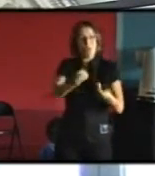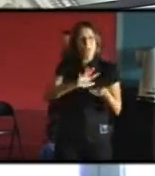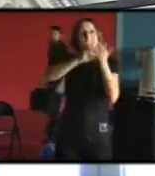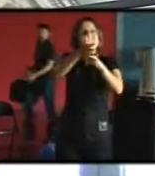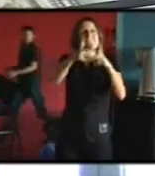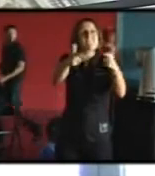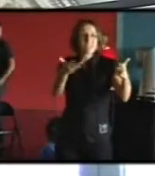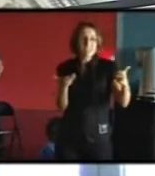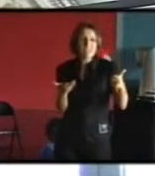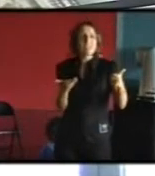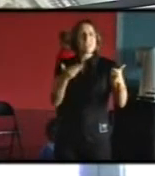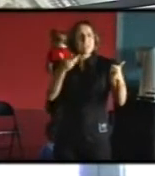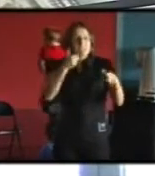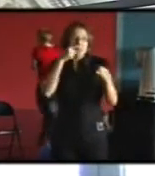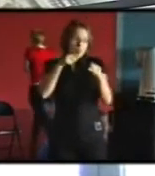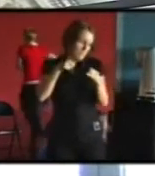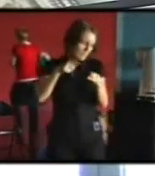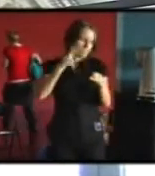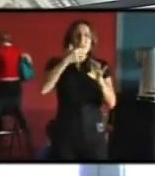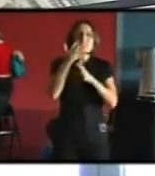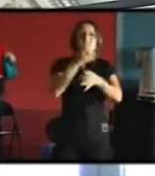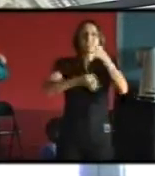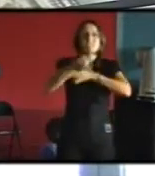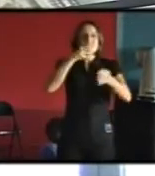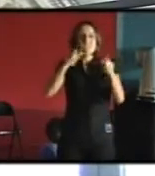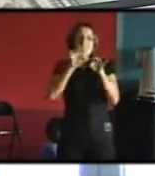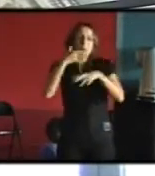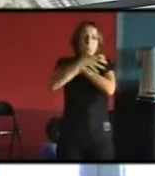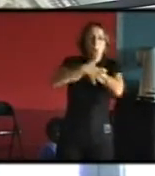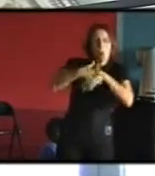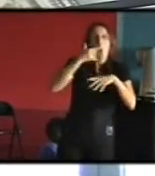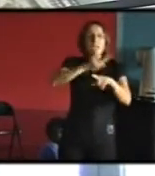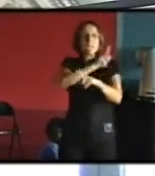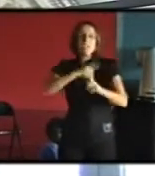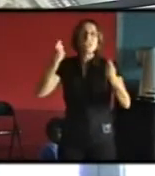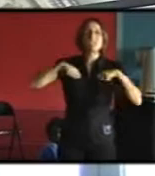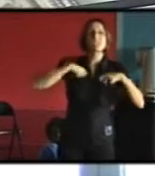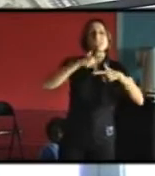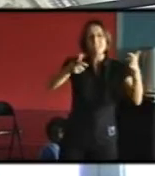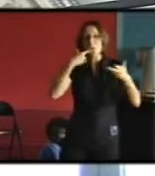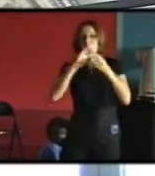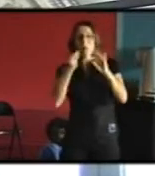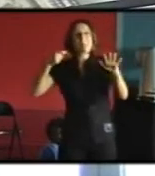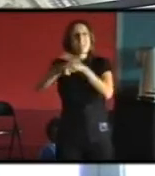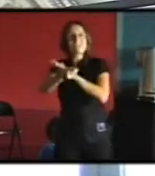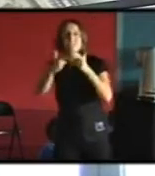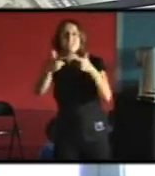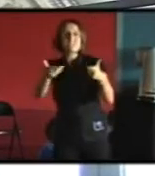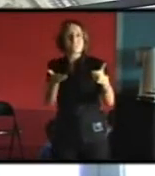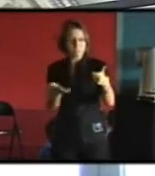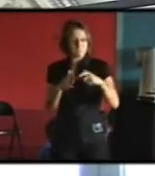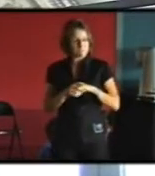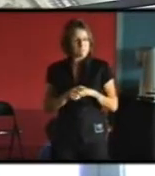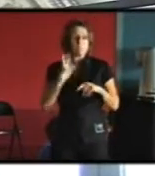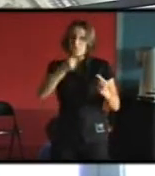la précarité énergétique qui a été évoquée qui est un véritable souci en jeu et puis que